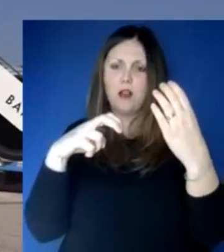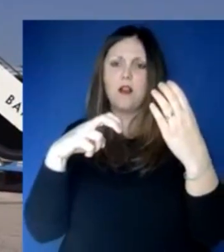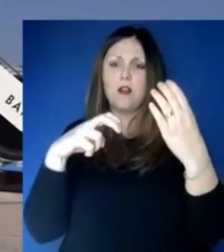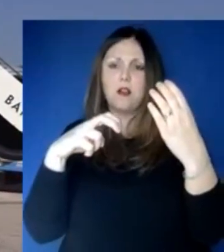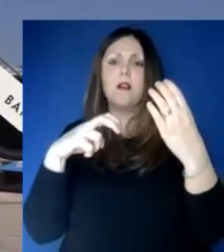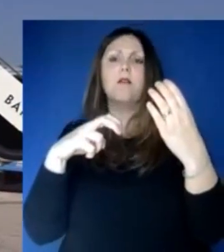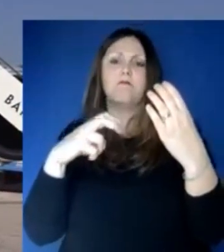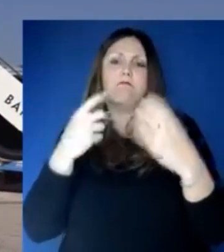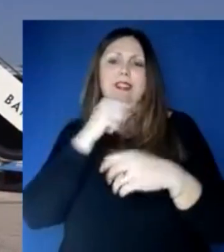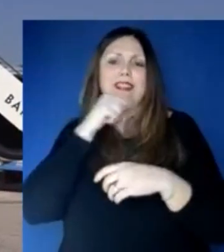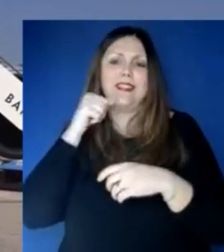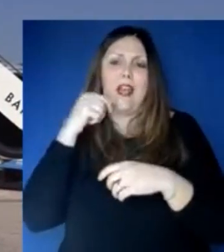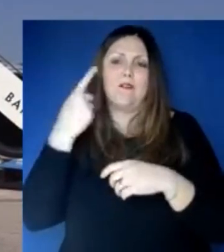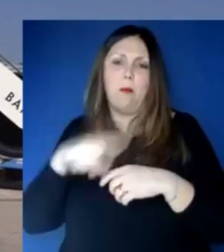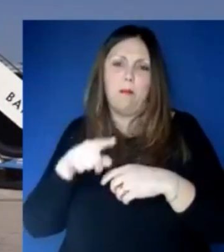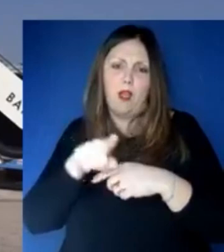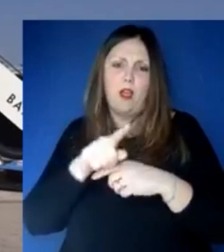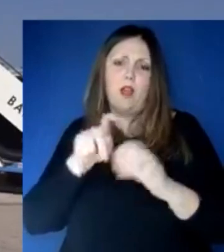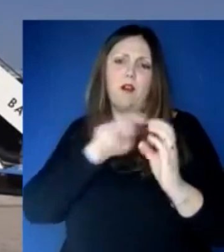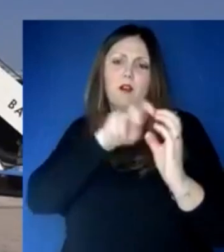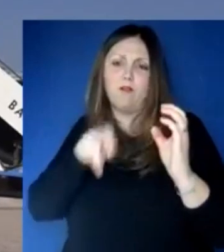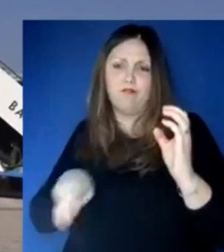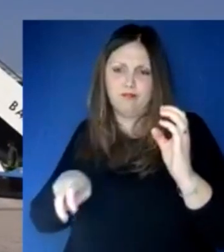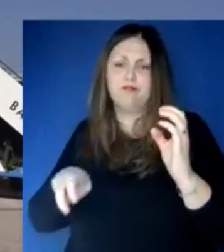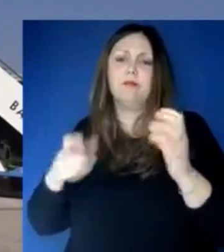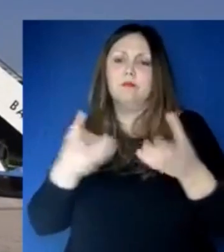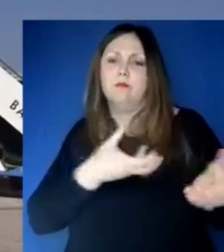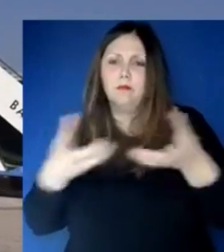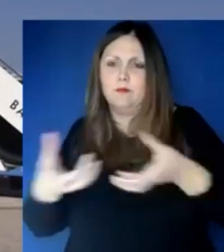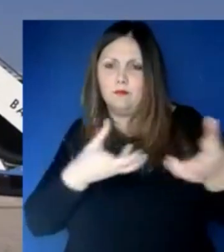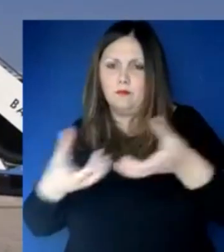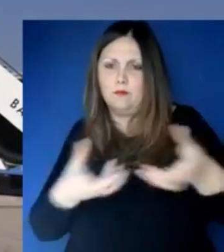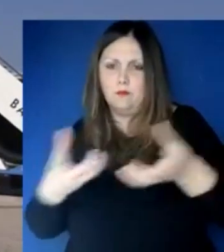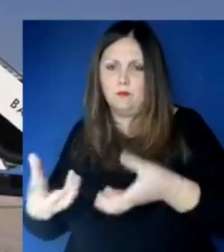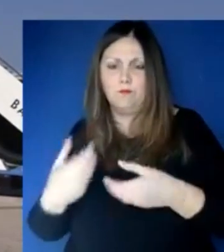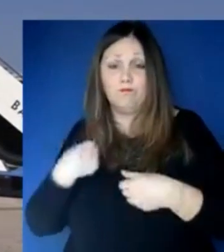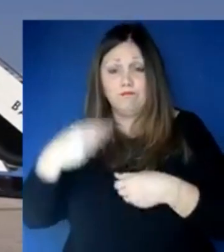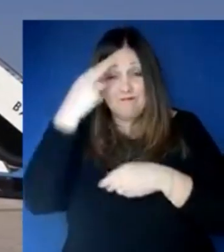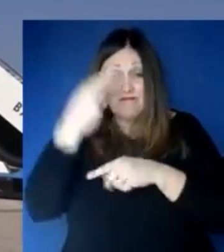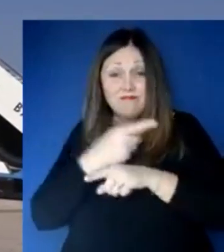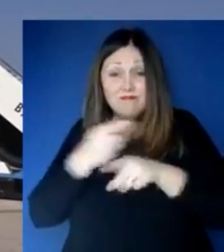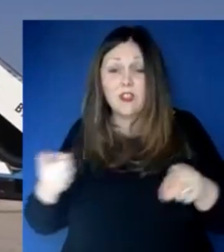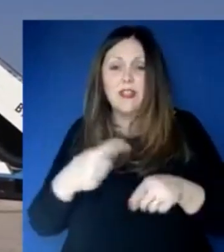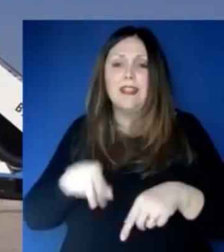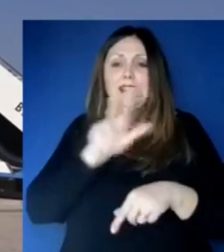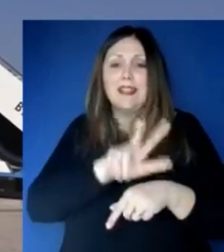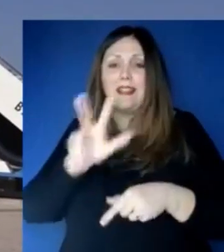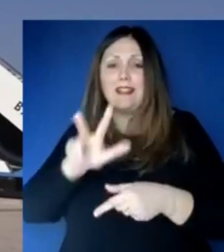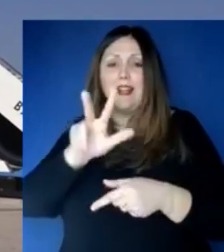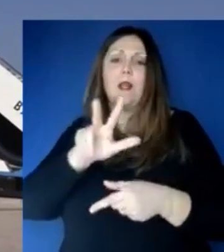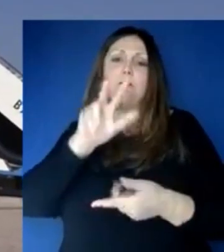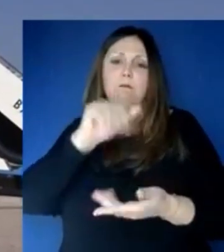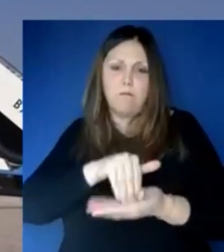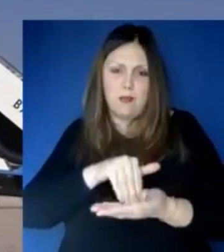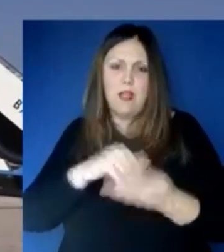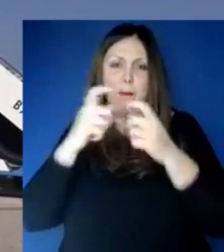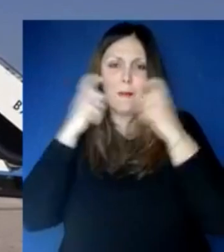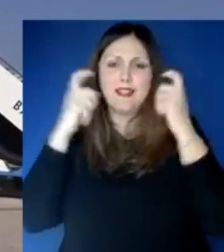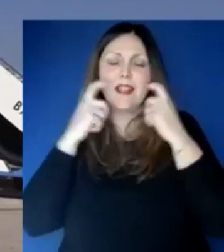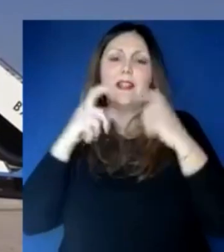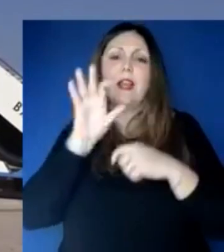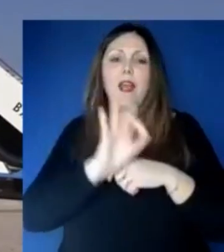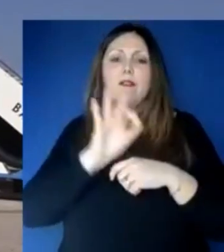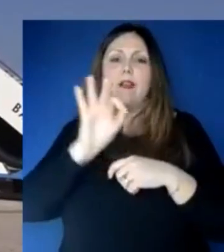ci sono 33.500 mascherine FFP3, come ricordava il Presidente, 33.500 mascherine